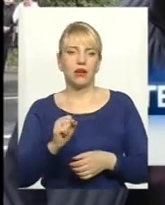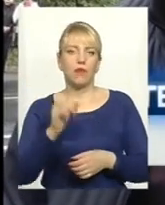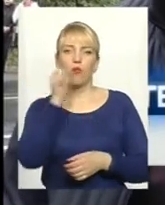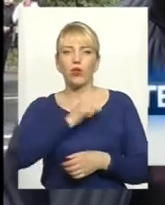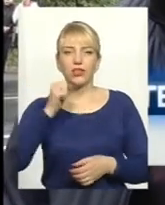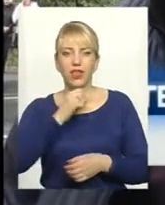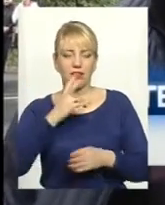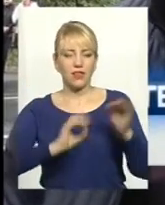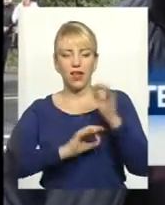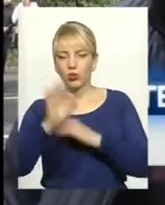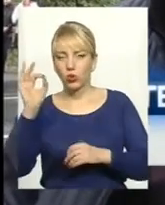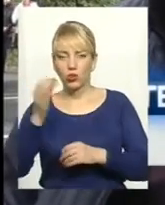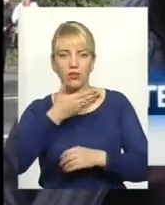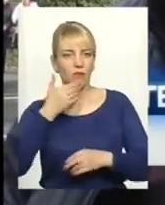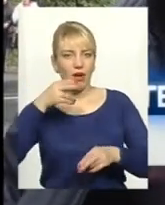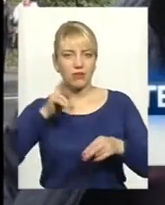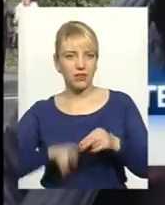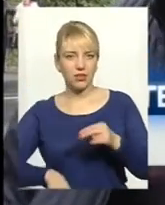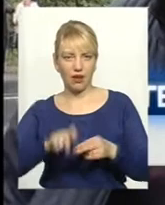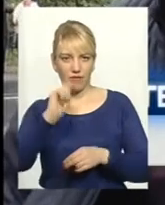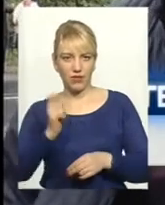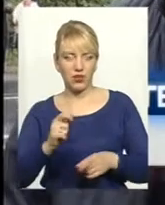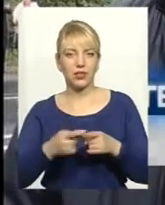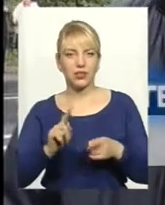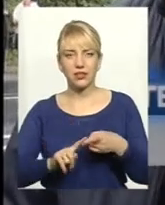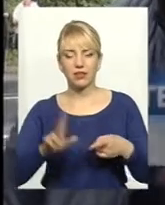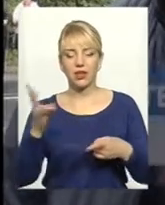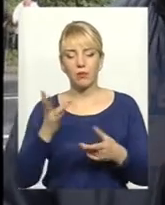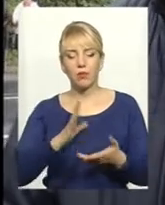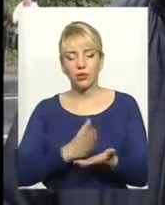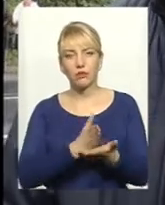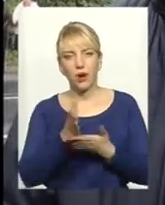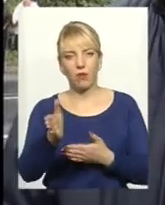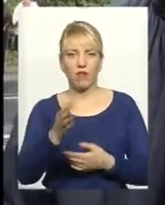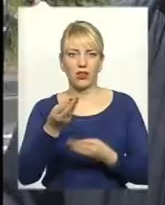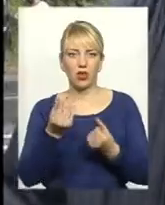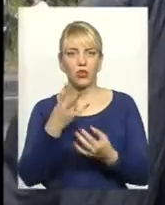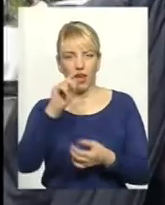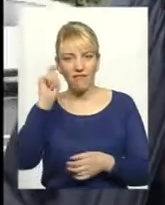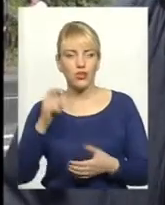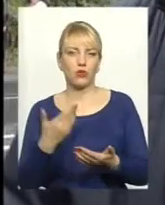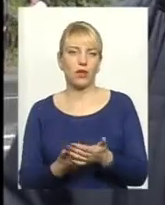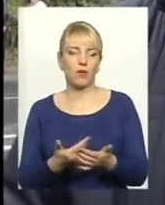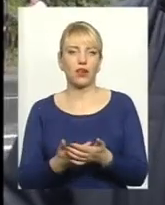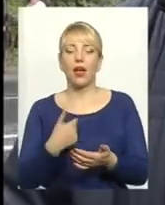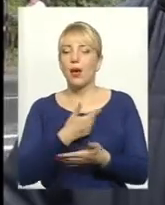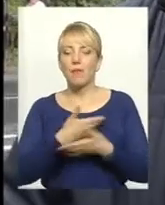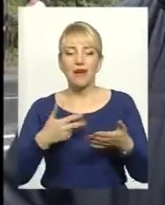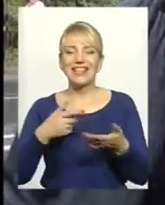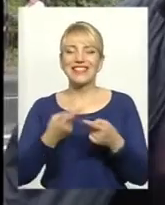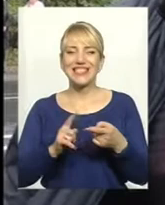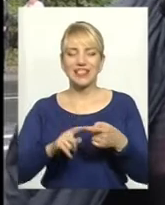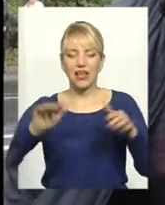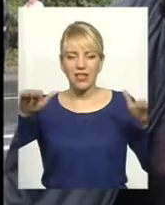кінця, ні край. Я думаю, було б цілеспромовано спромувати туди всі гроші віддати. Ми не вийдемо з цієї ями ніколи.